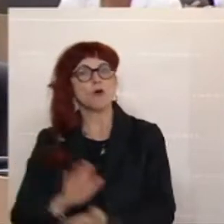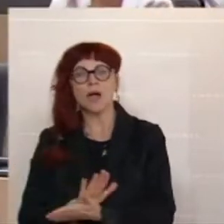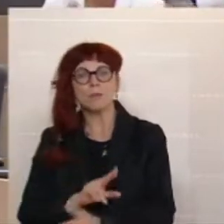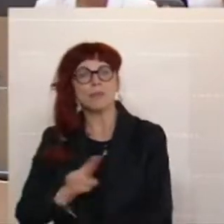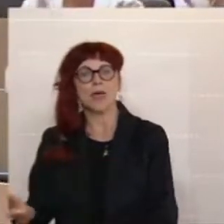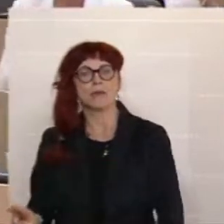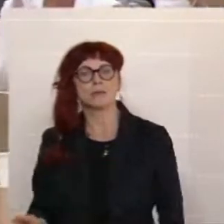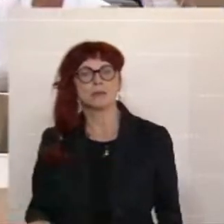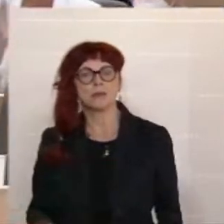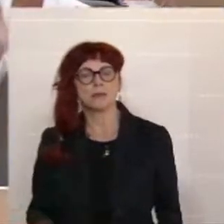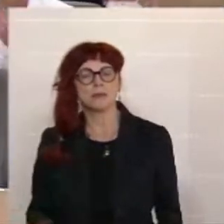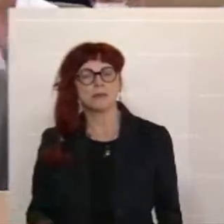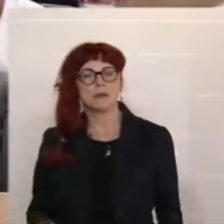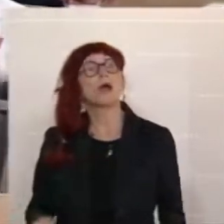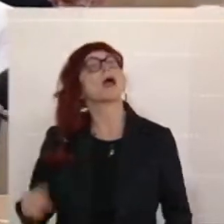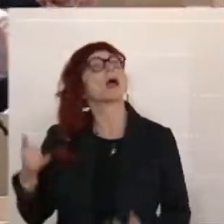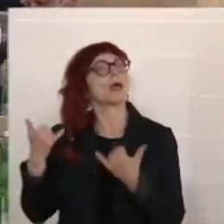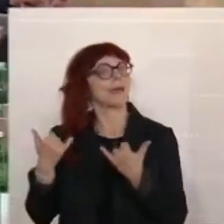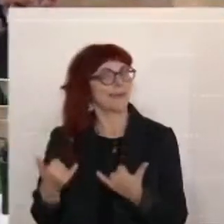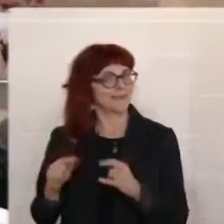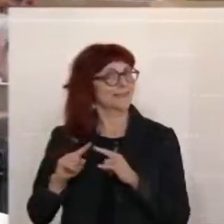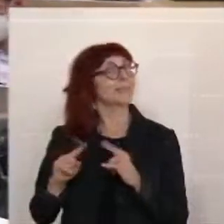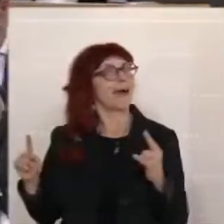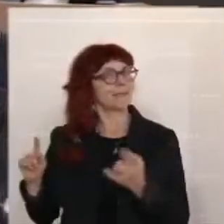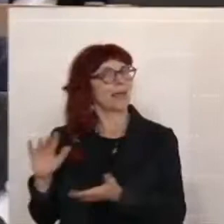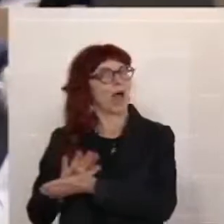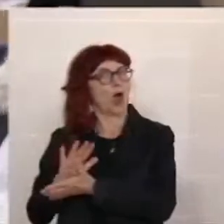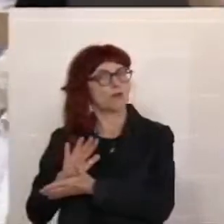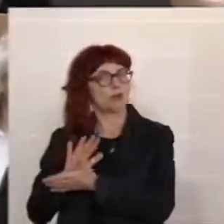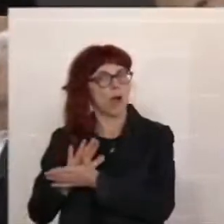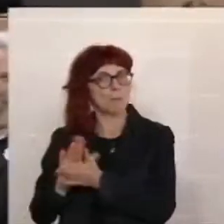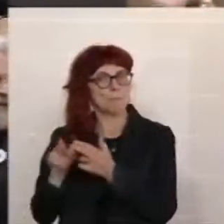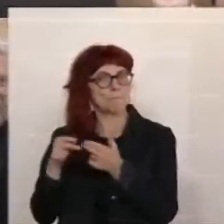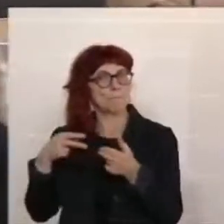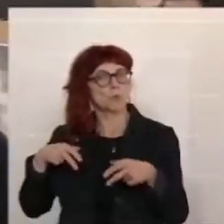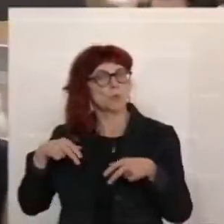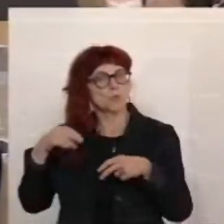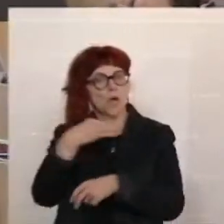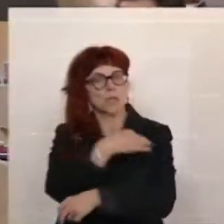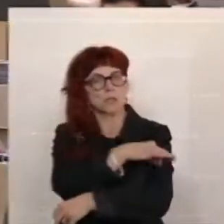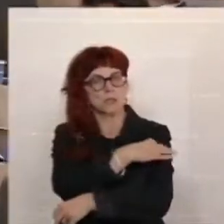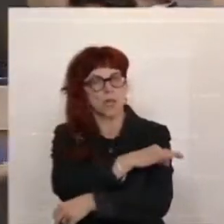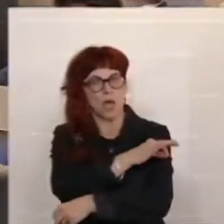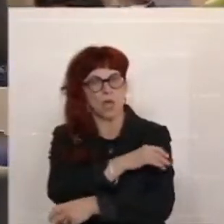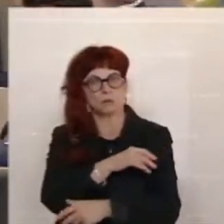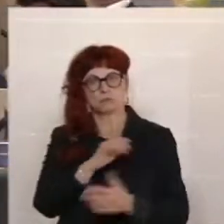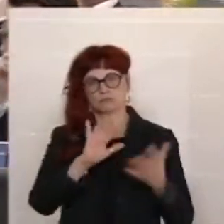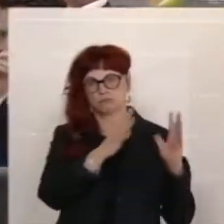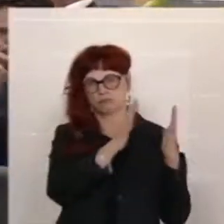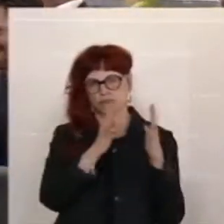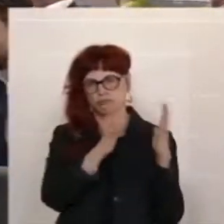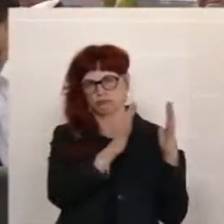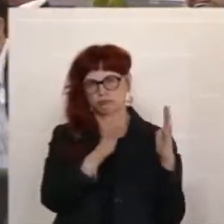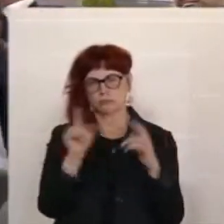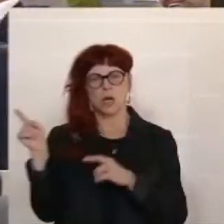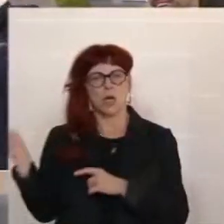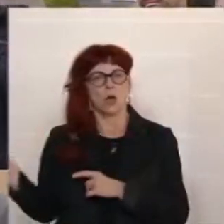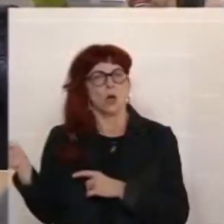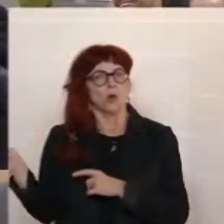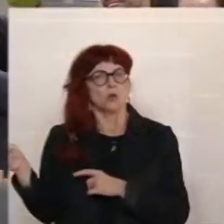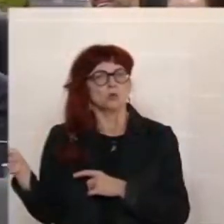Jetzt hätten Sie andere Aufgaben, Herr Bundeskanzler. Und Sie brauchen nicht, die